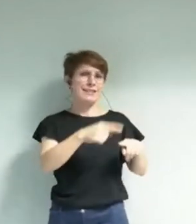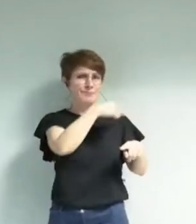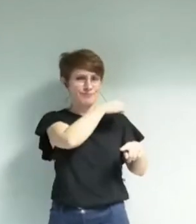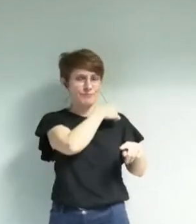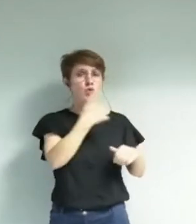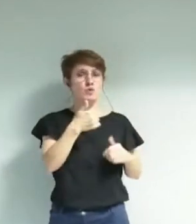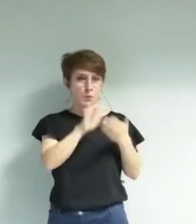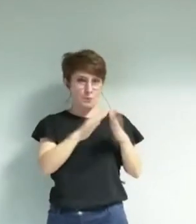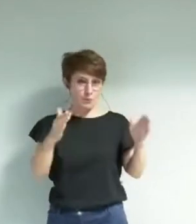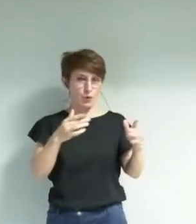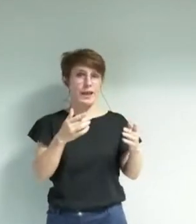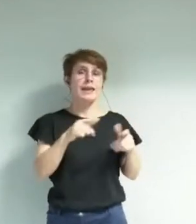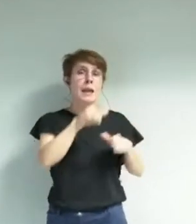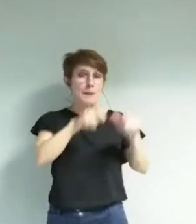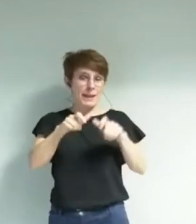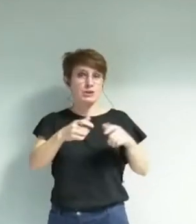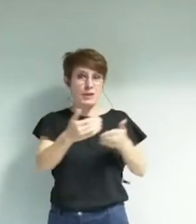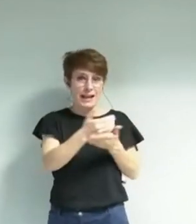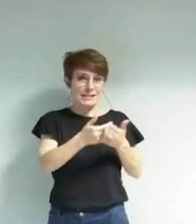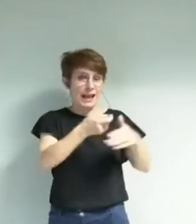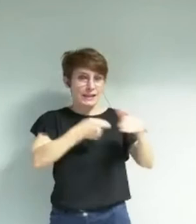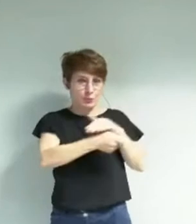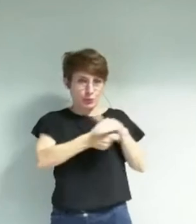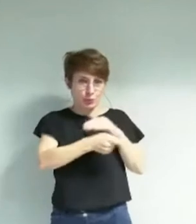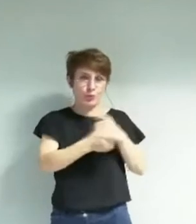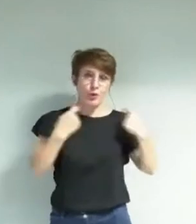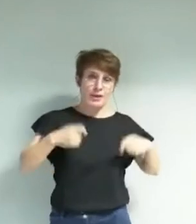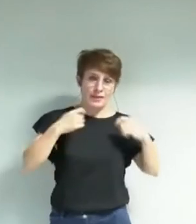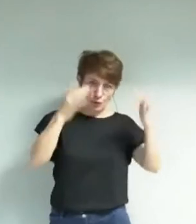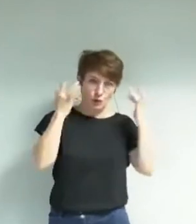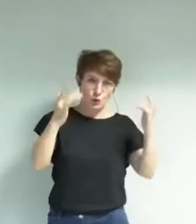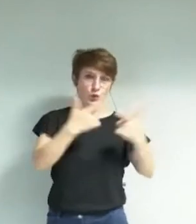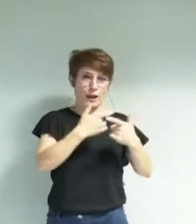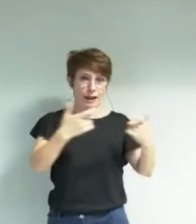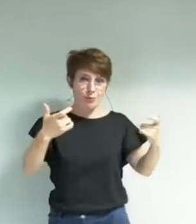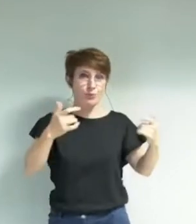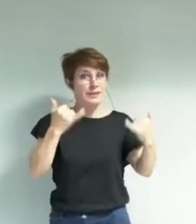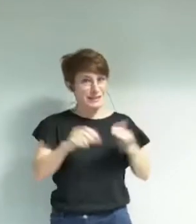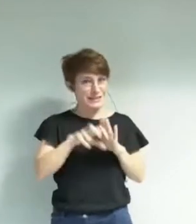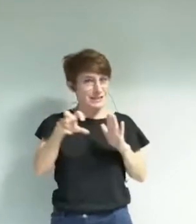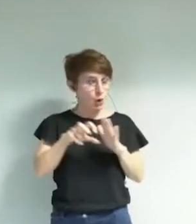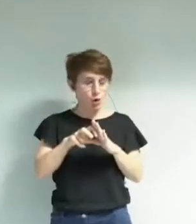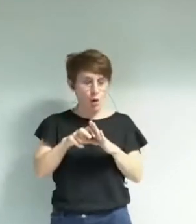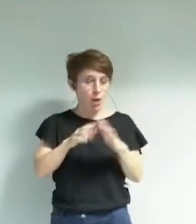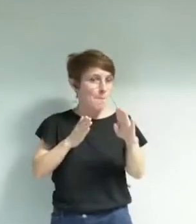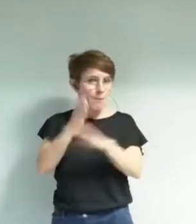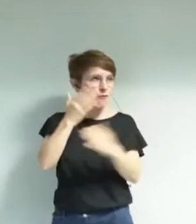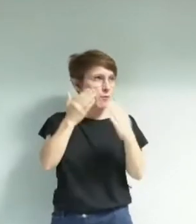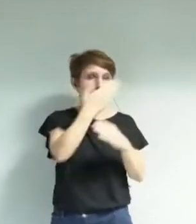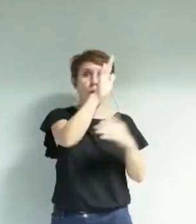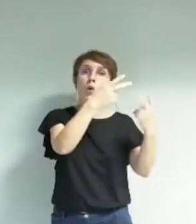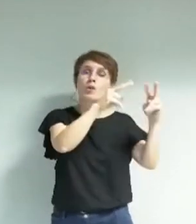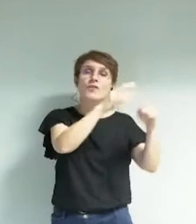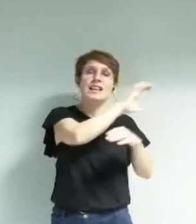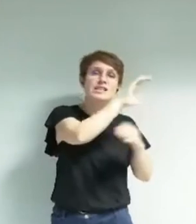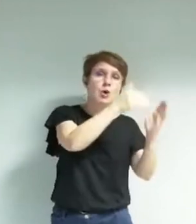personnel, le budget d'acquisition et les dépenses d'actions culturelles sont à Grenoble nettement supérieures à la moyenne des villes de 100 000 à 250